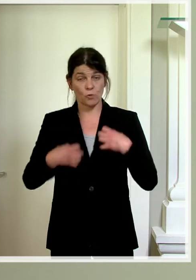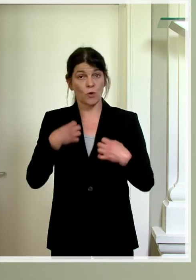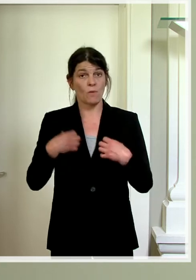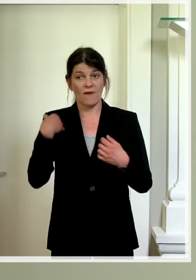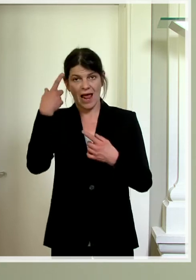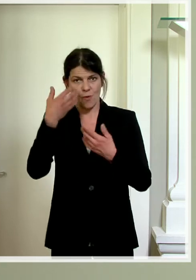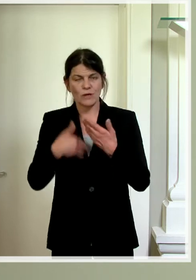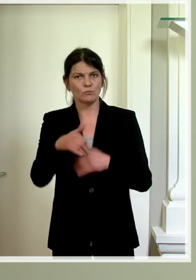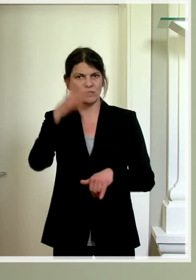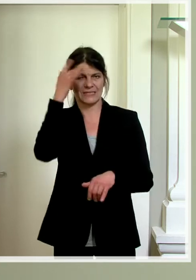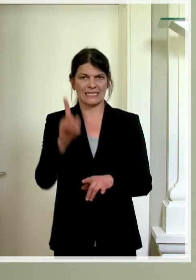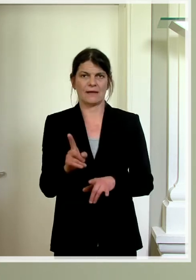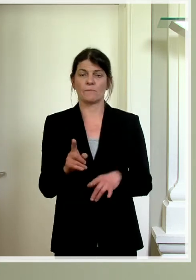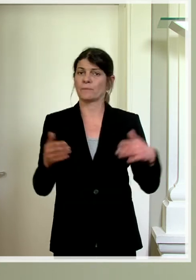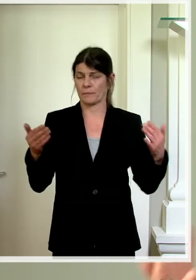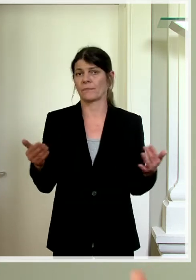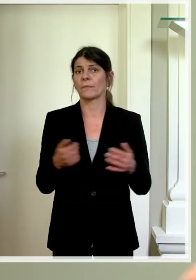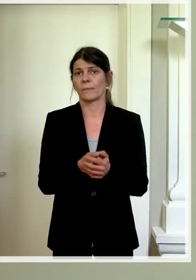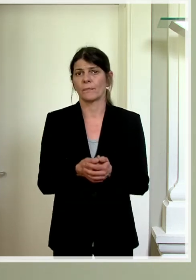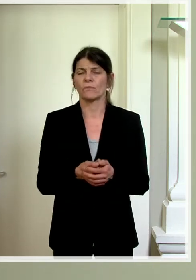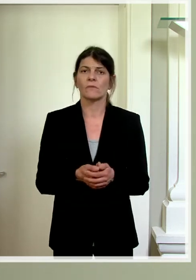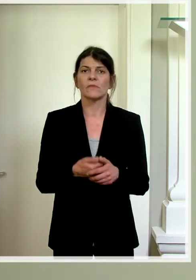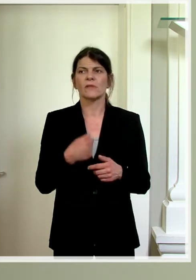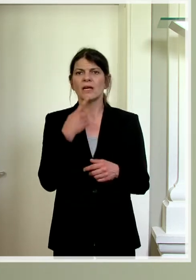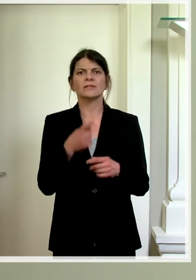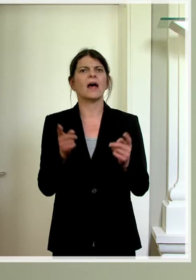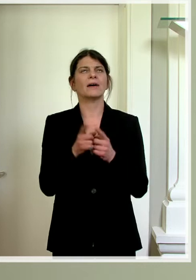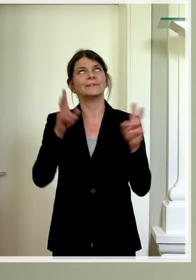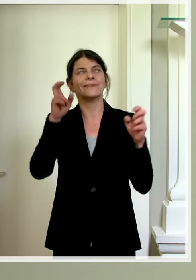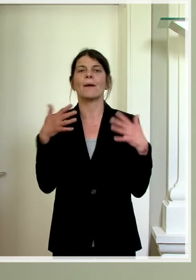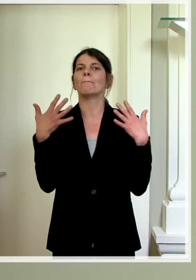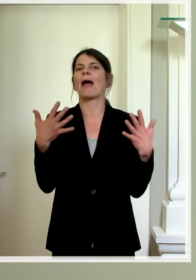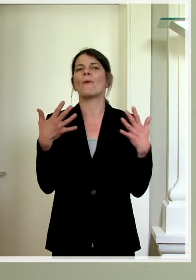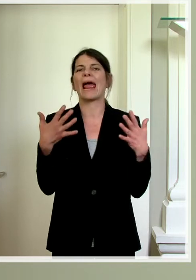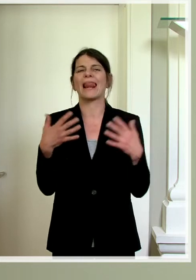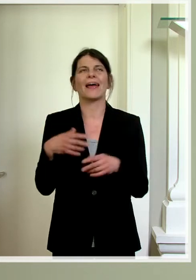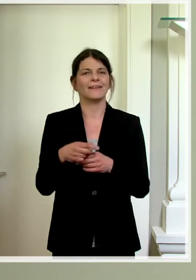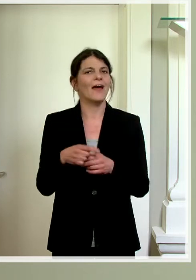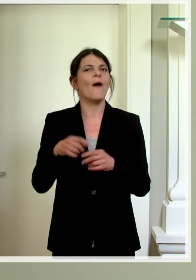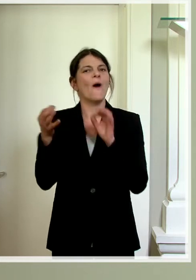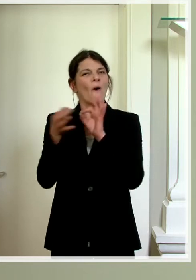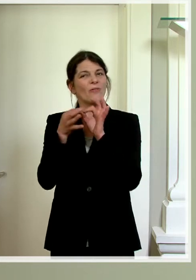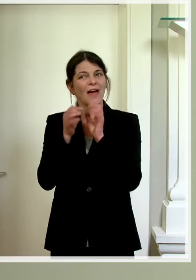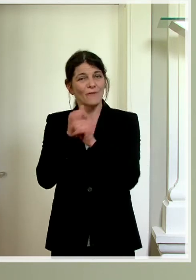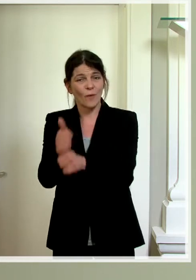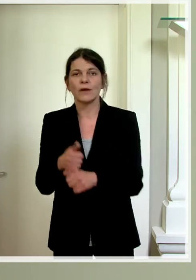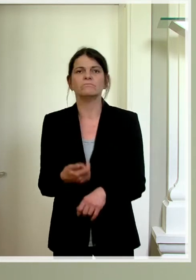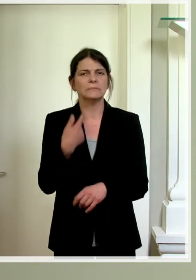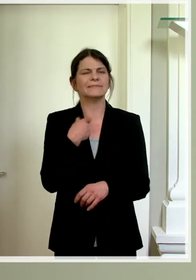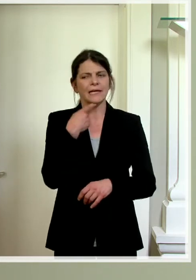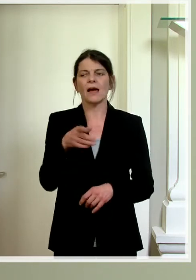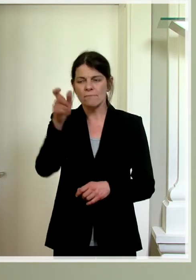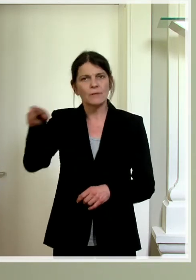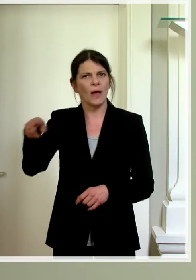zu kennen. Und da setzen wir beim, sagen wir, manuellen Contact Tracing auf das Erinnerungsvermögen der Personen,